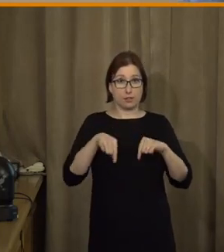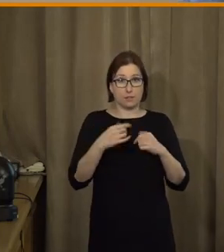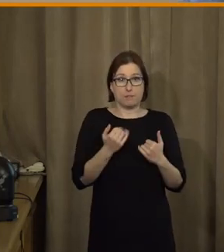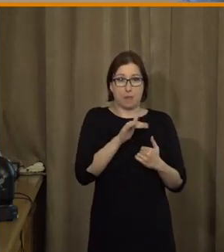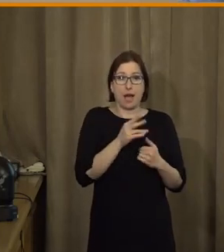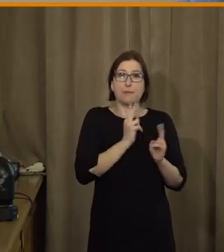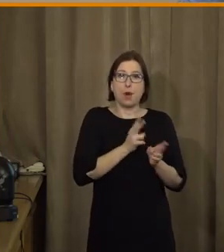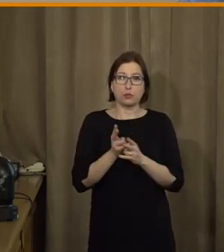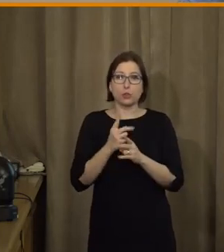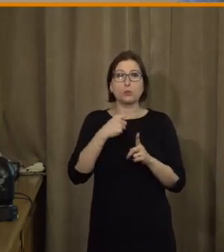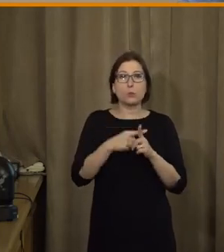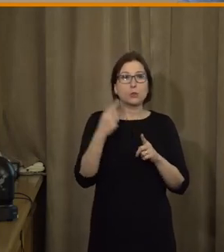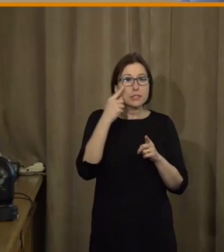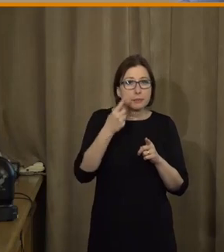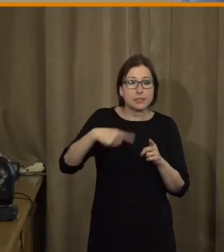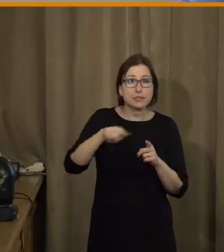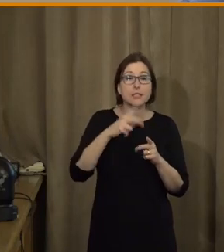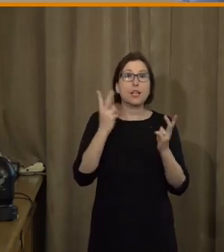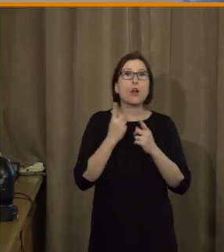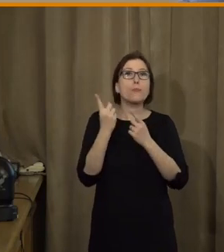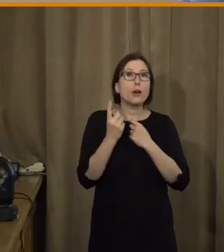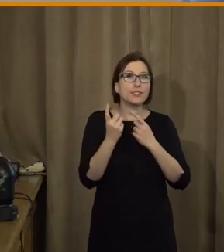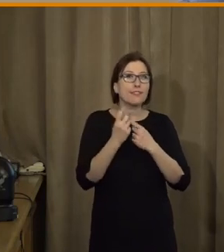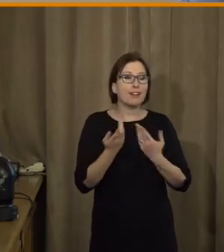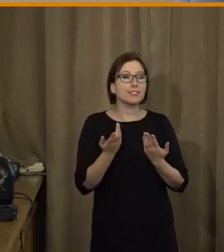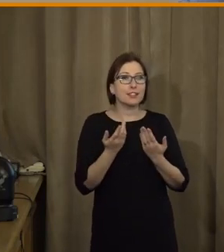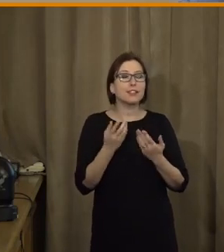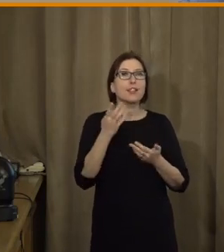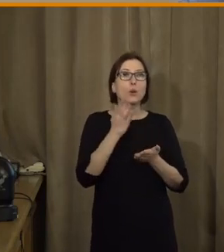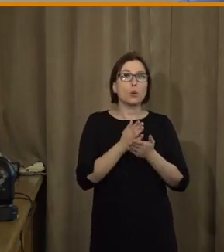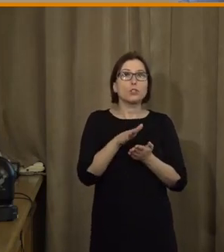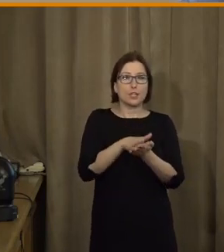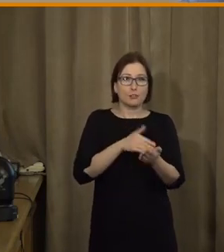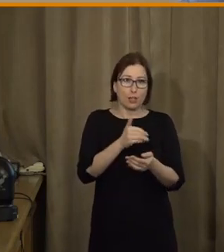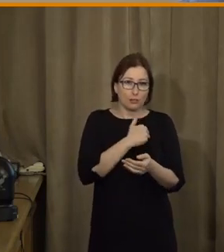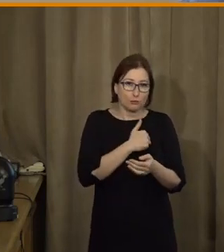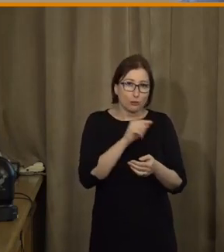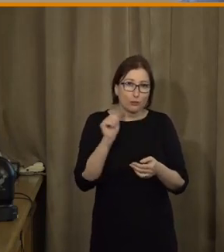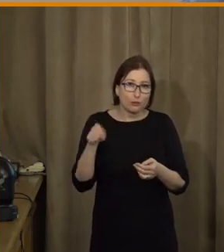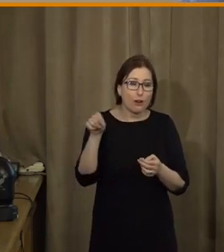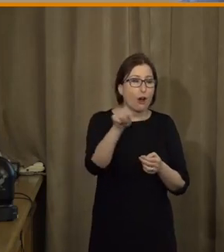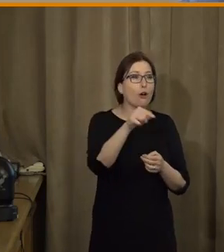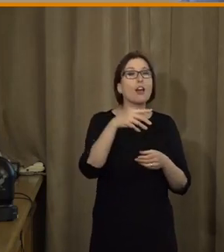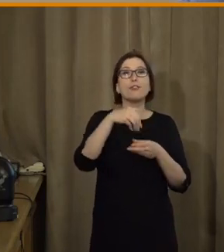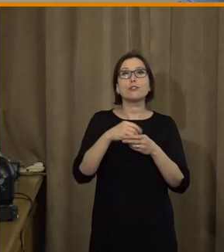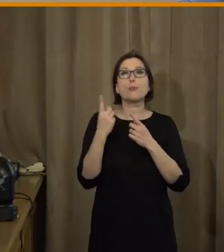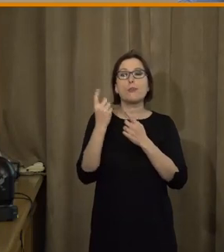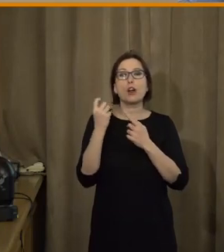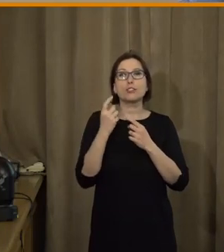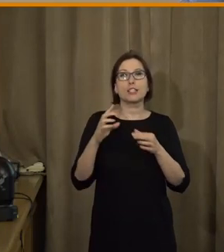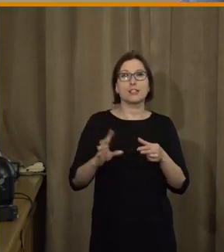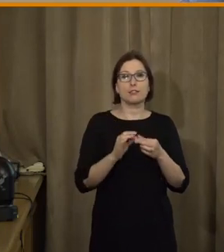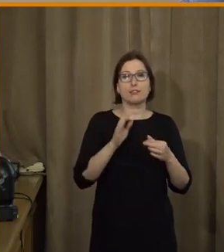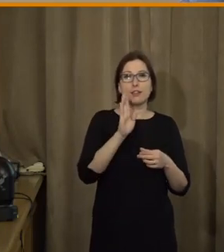je. To, že najít tu motivaci. Ono to začíná už teda ve školství vůbec jakoby motivace dětí se učit,